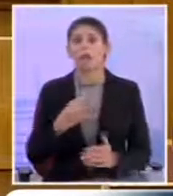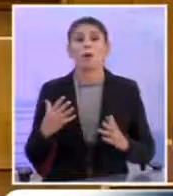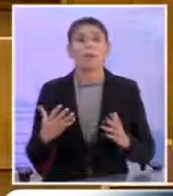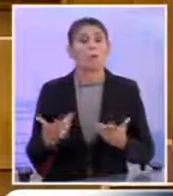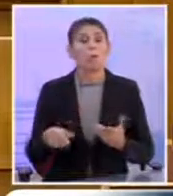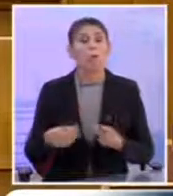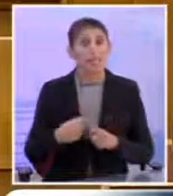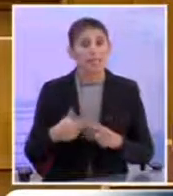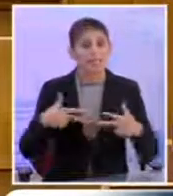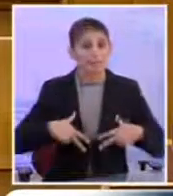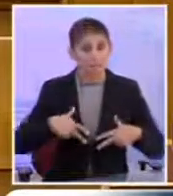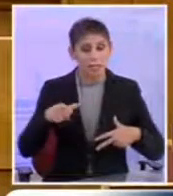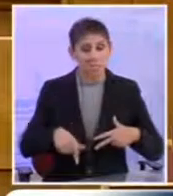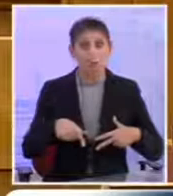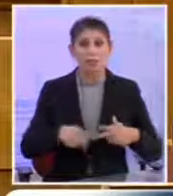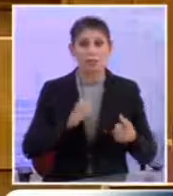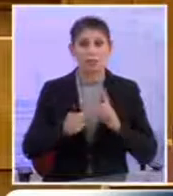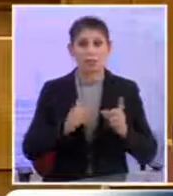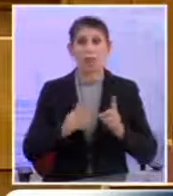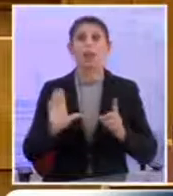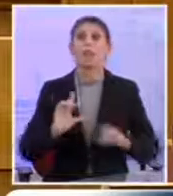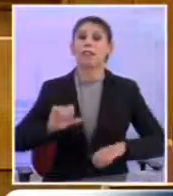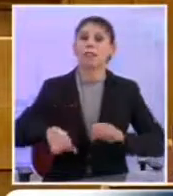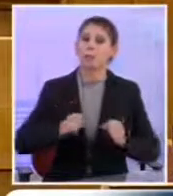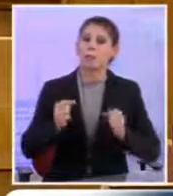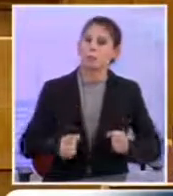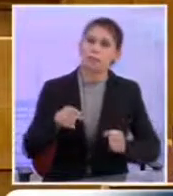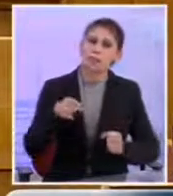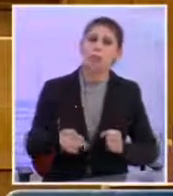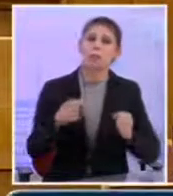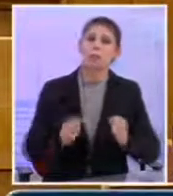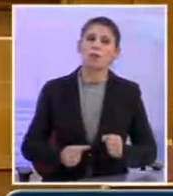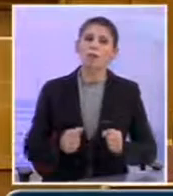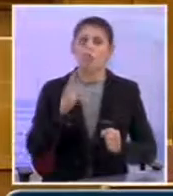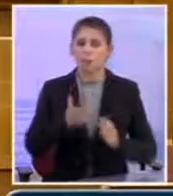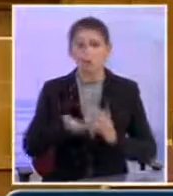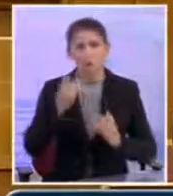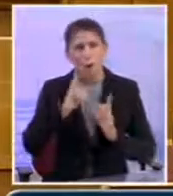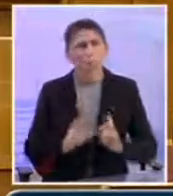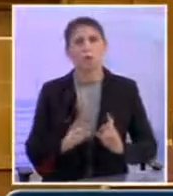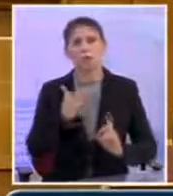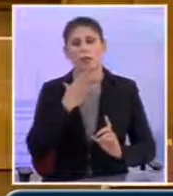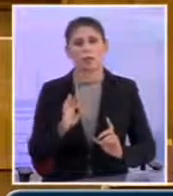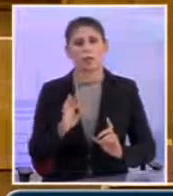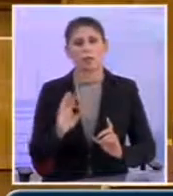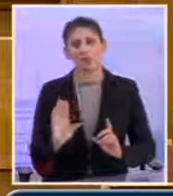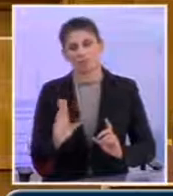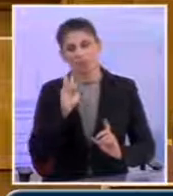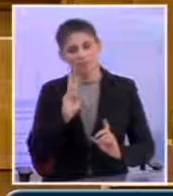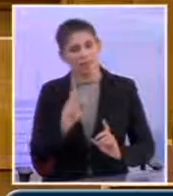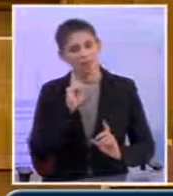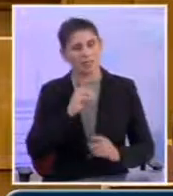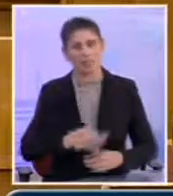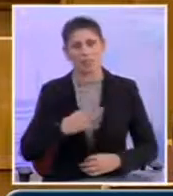ελληνική κυβέρνηση στη συγκεκριμένη συμφωνία Δεν κινείται με βάση αυτό Με βάση τα προαπαιτούμενα δηλαδή Κοιτάξτε κυρίες και κύριοι